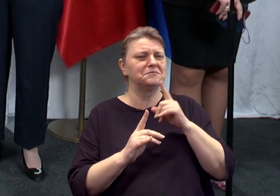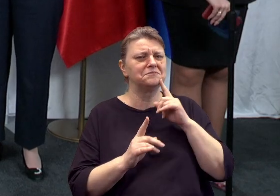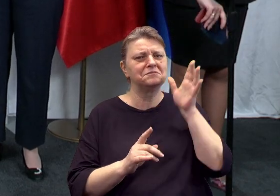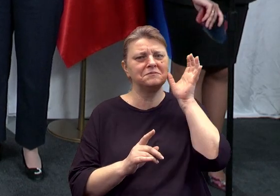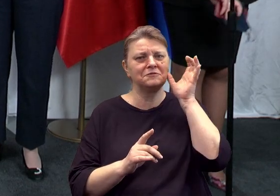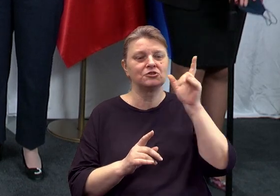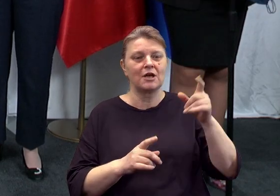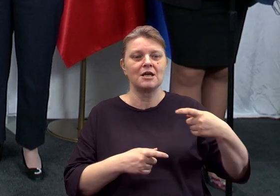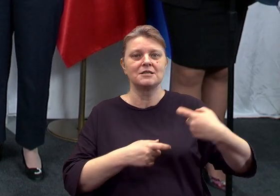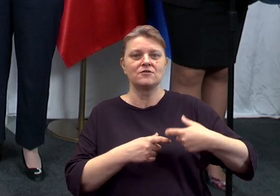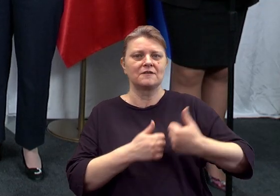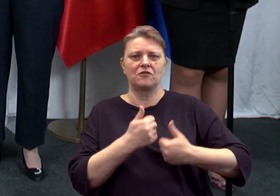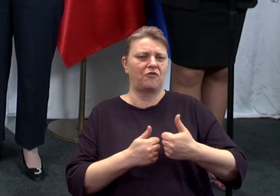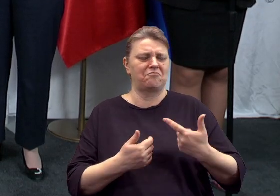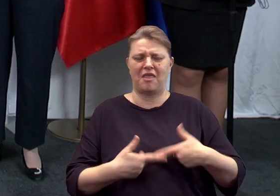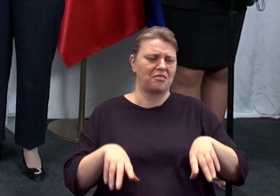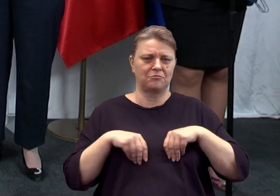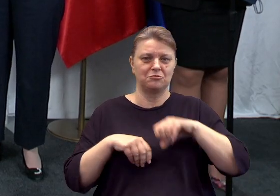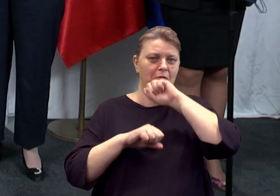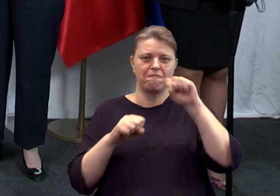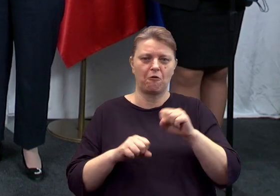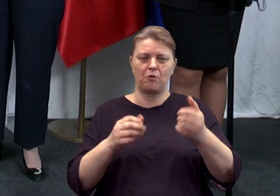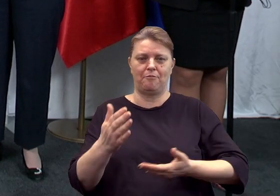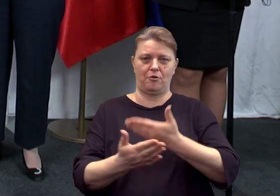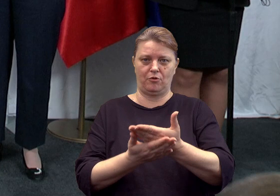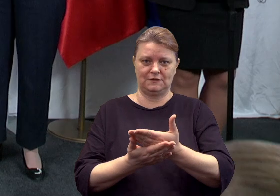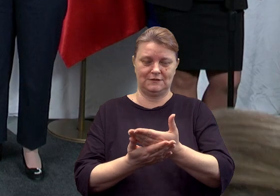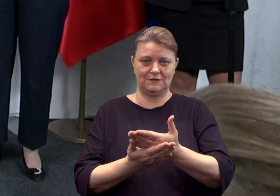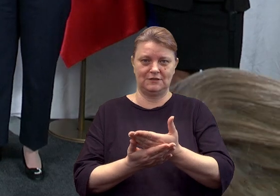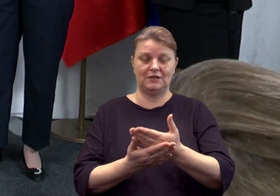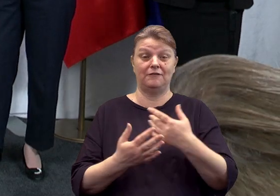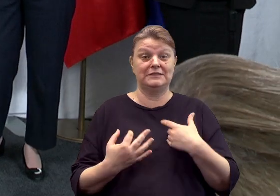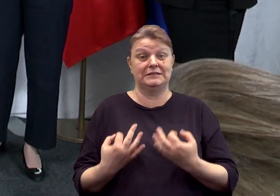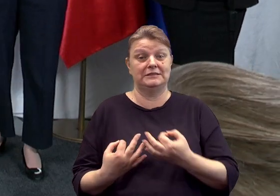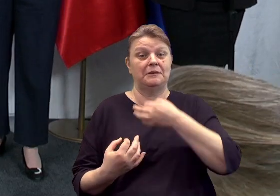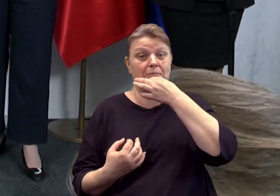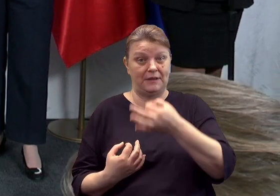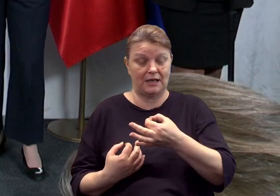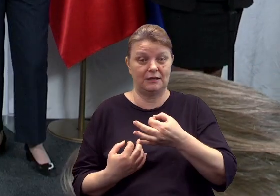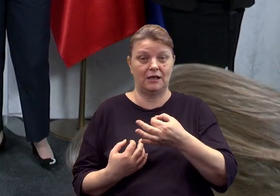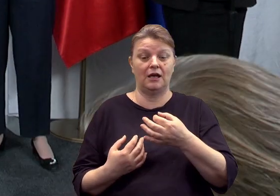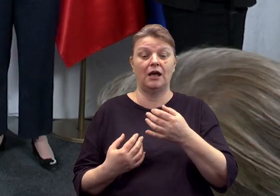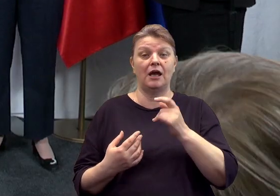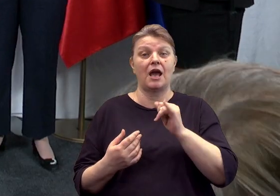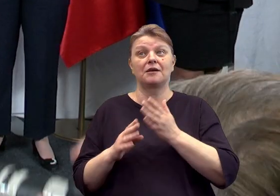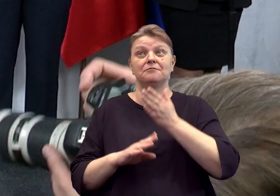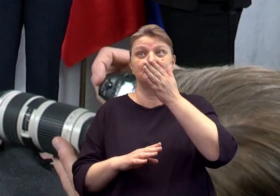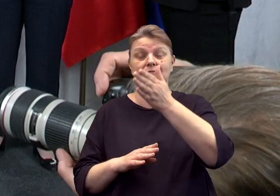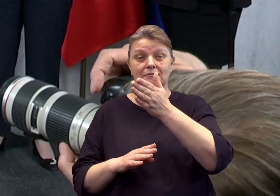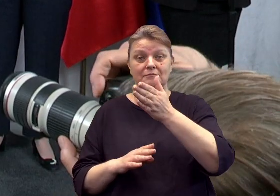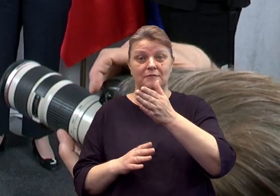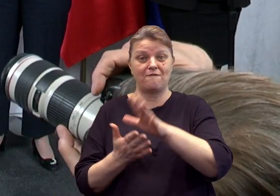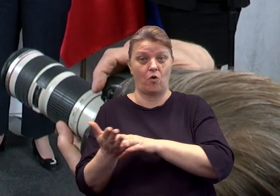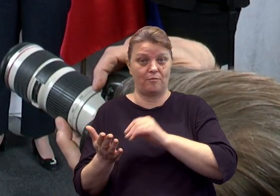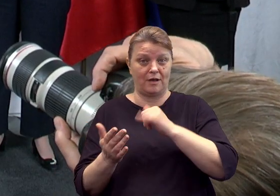związkowcy nie przyjmą w ogóle propozycji w tym kształcie. Więc pytanie, czy w takim kształcie, jaki będzie w miarę zadowalający